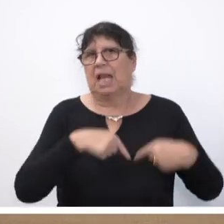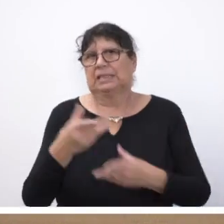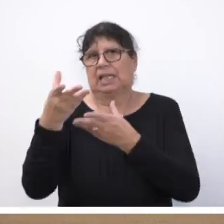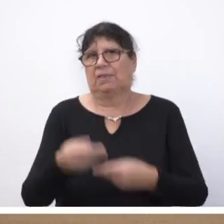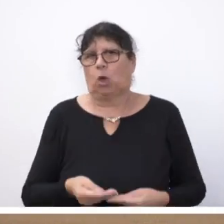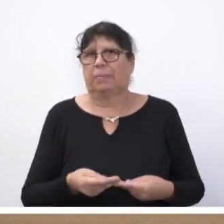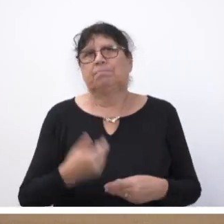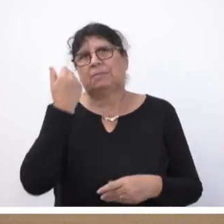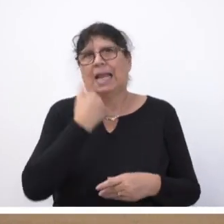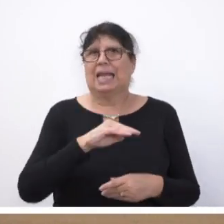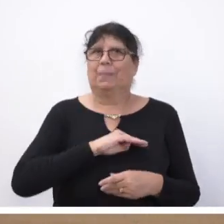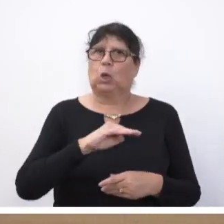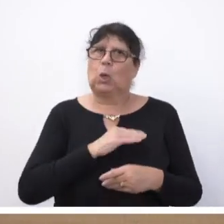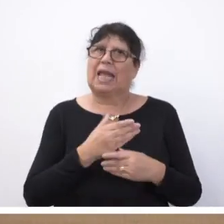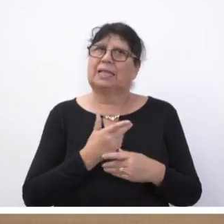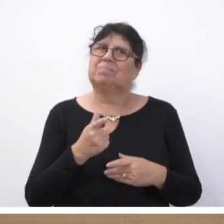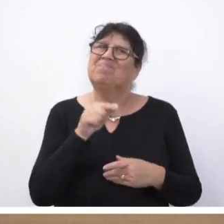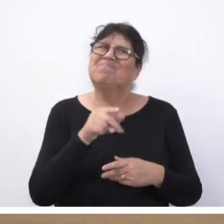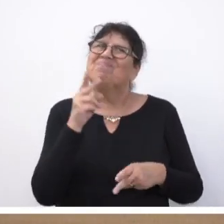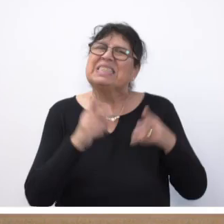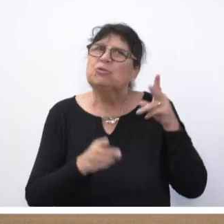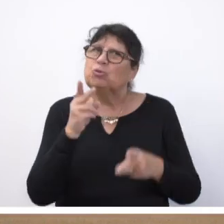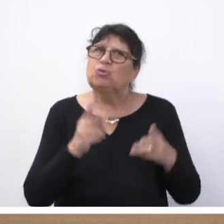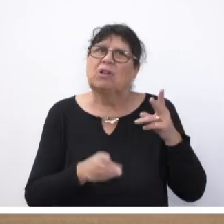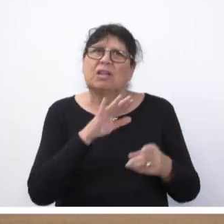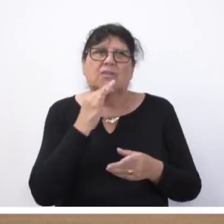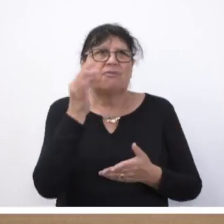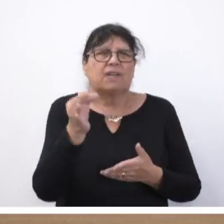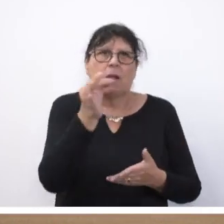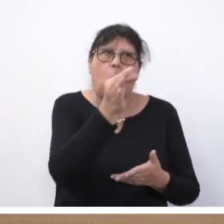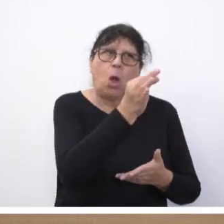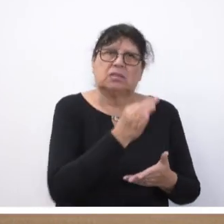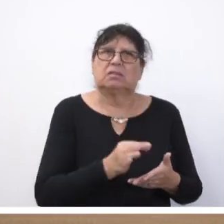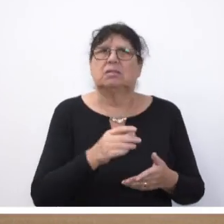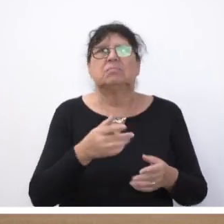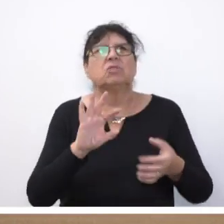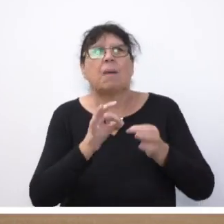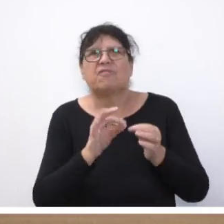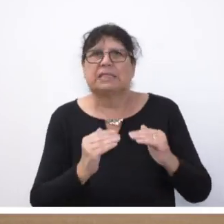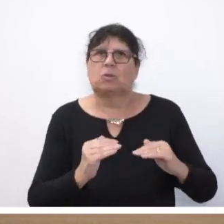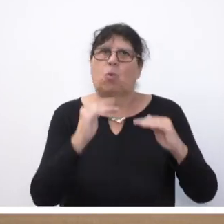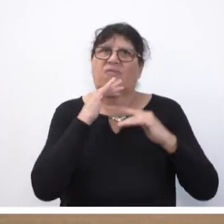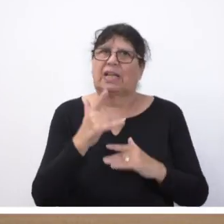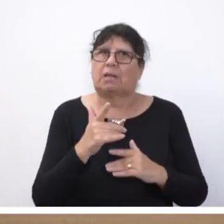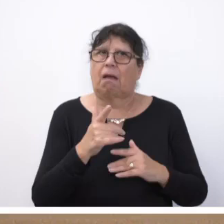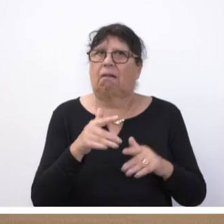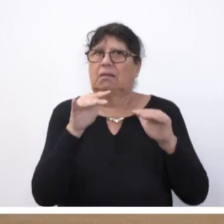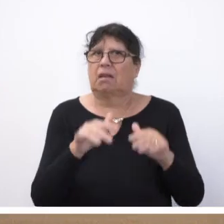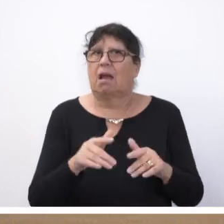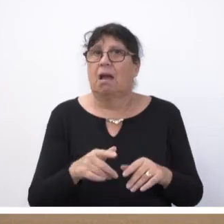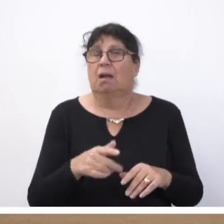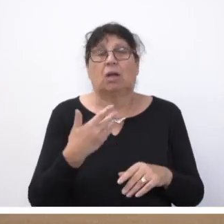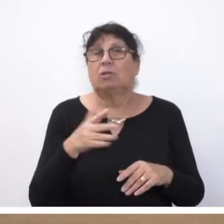Liebe Kolleginnen und Kollegen, die Schäden, die an vielen Orten durch das verheerende Pfingsthochwasser entstanden sind, sind noch längst nicht alle